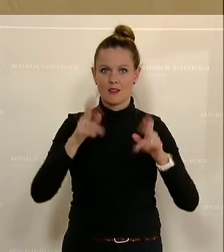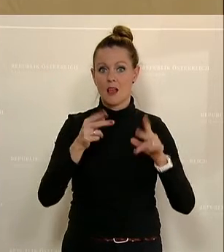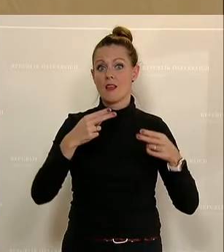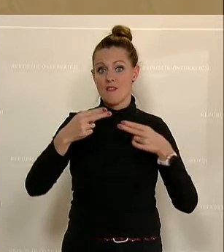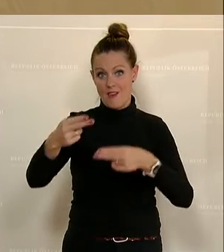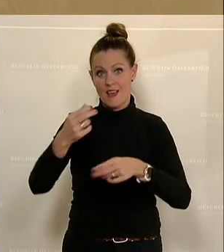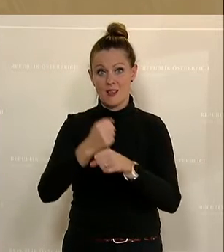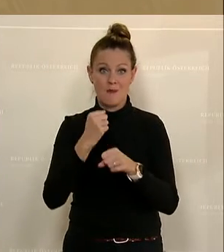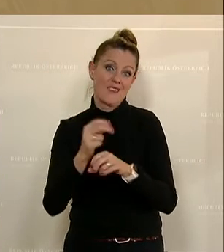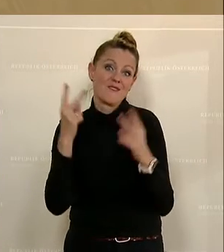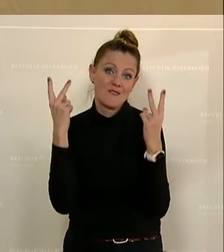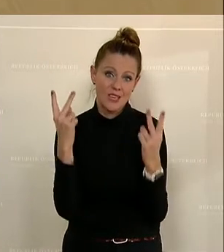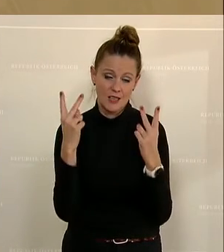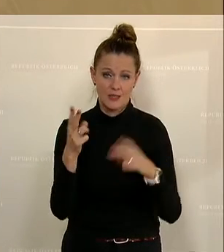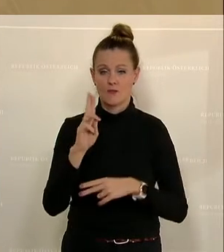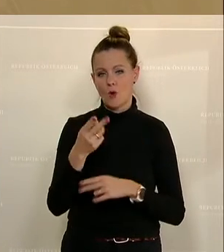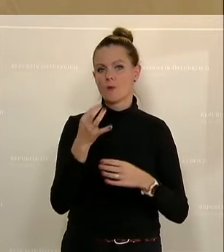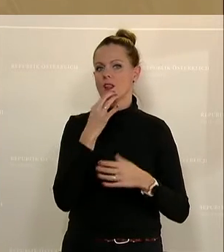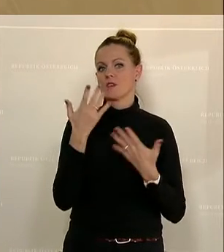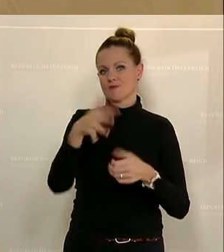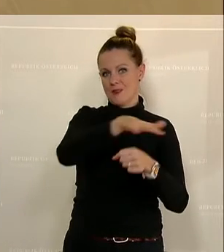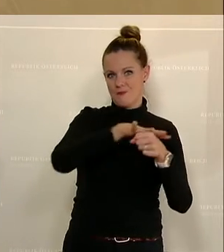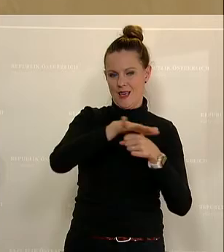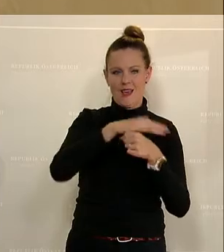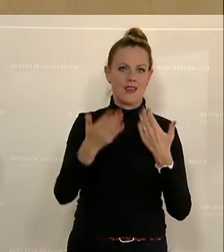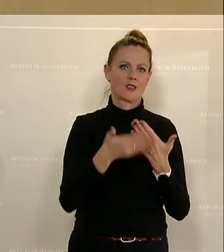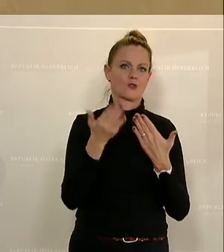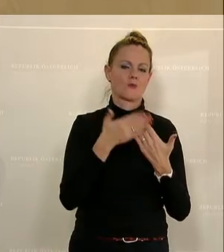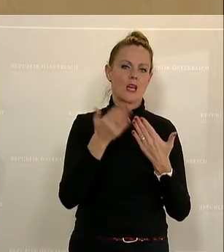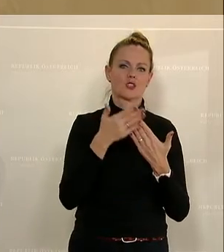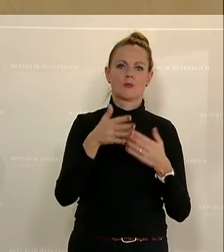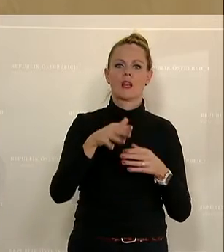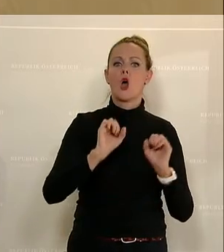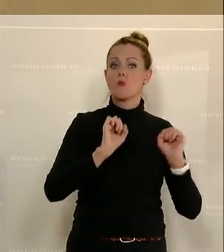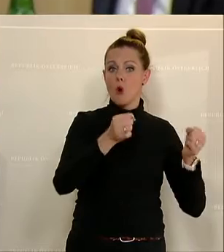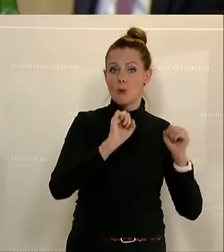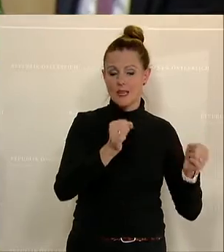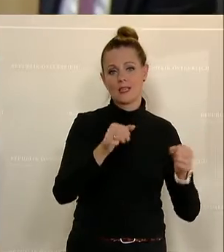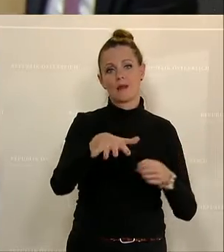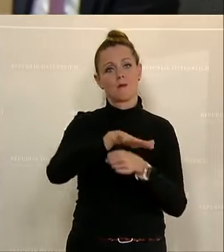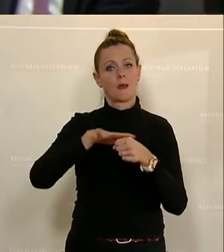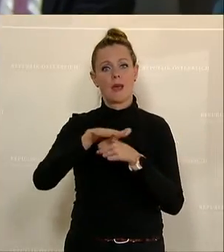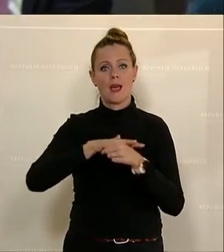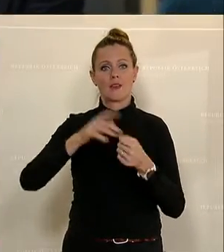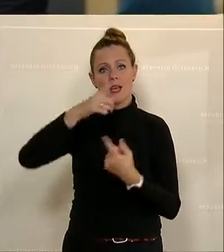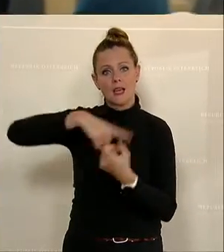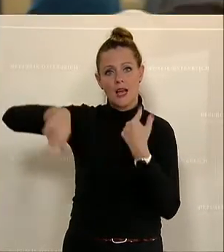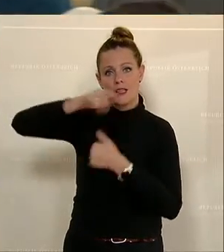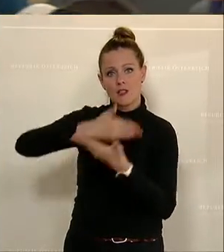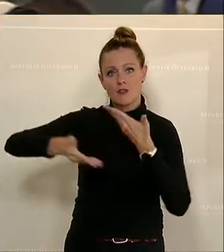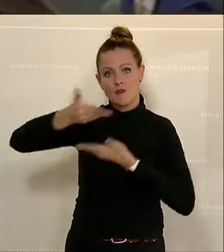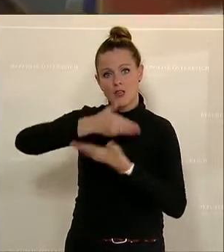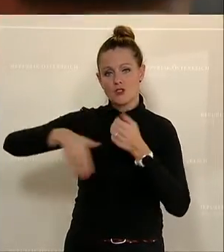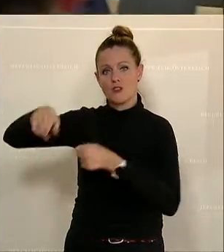Das ist wichtig, weil wir genau die Bereiche, wie zum Beispiel im Bereich der Mobilität, im Bereich der Kreislaufwirtschaft,